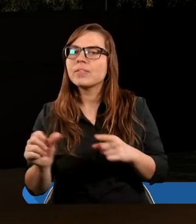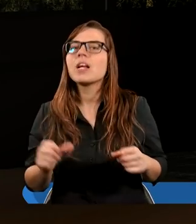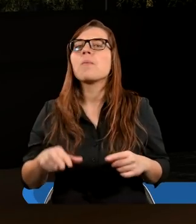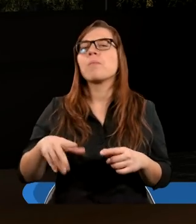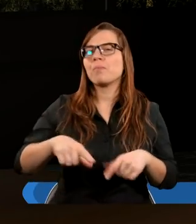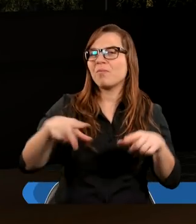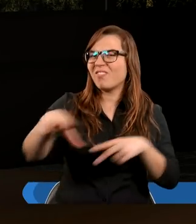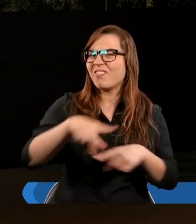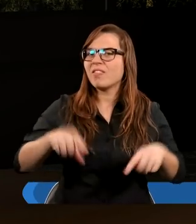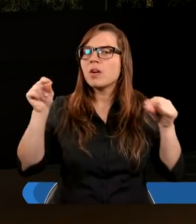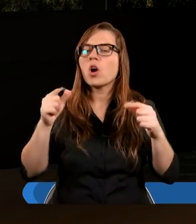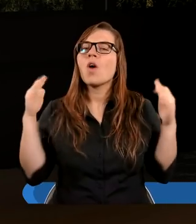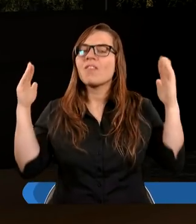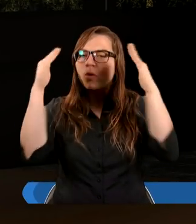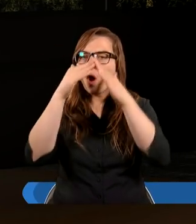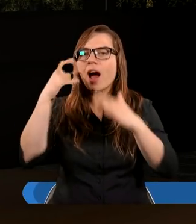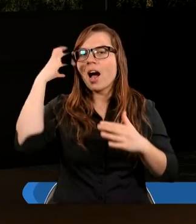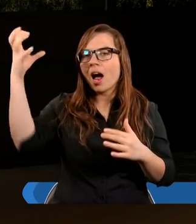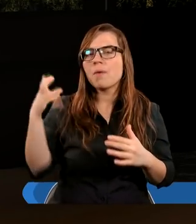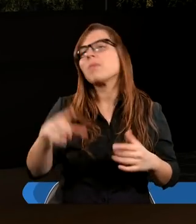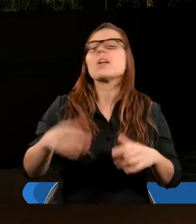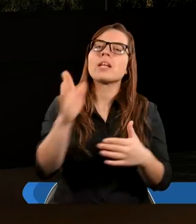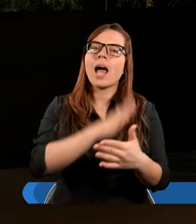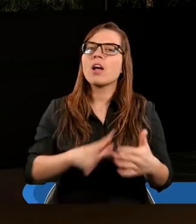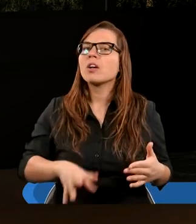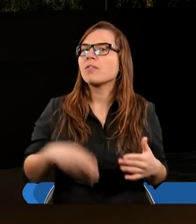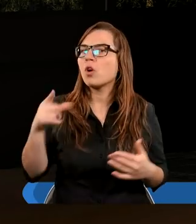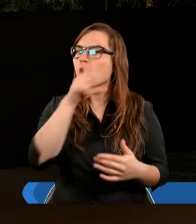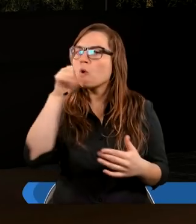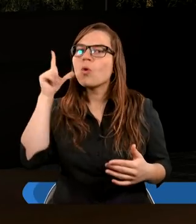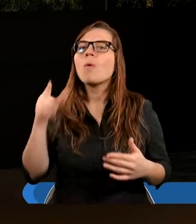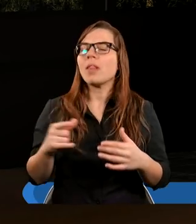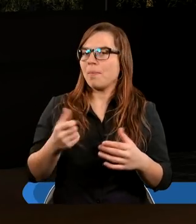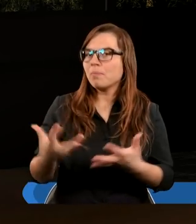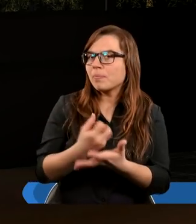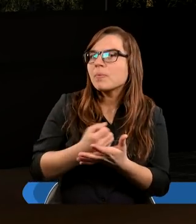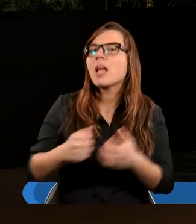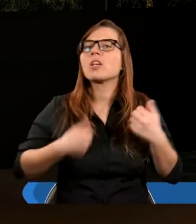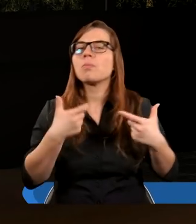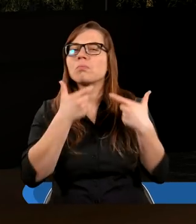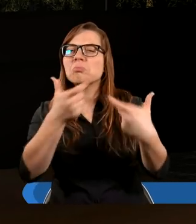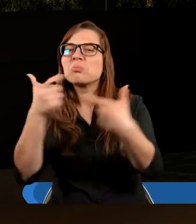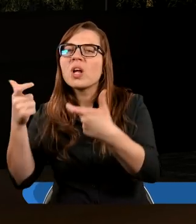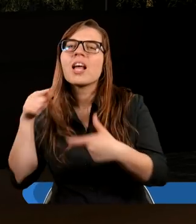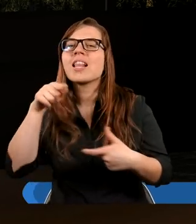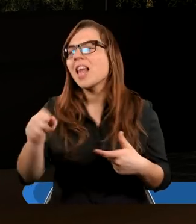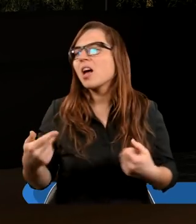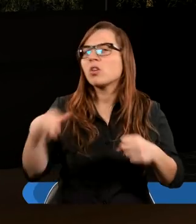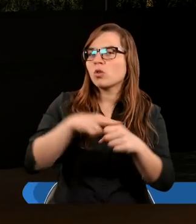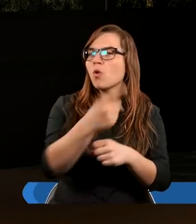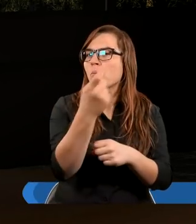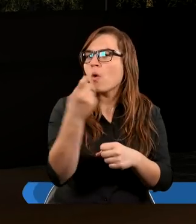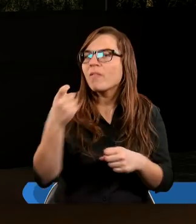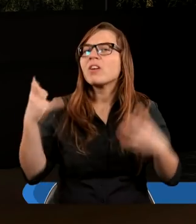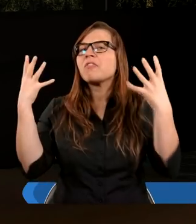rodem wybranym, królewskim kapłaństwem, narodem świętym, ludem nabytym, abyście rozgłaszali cnoty tego, który Was